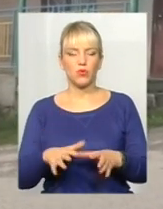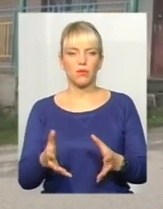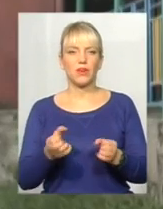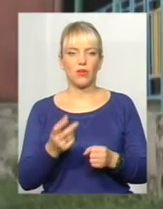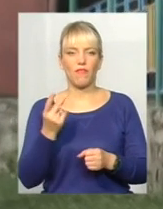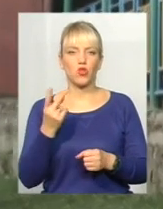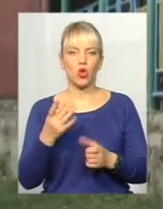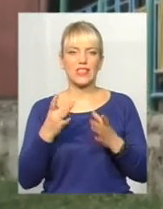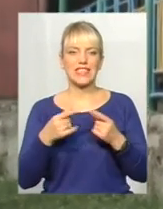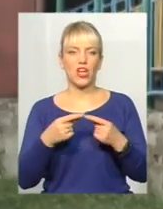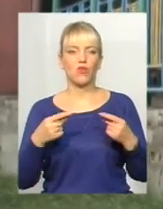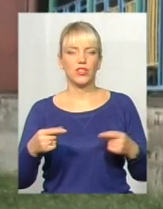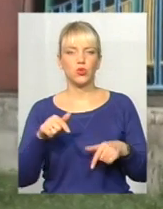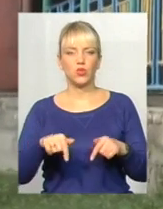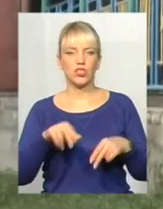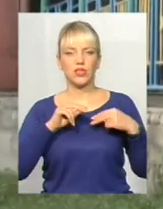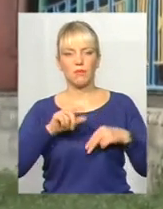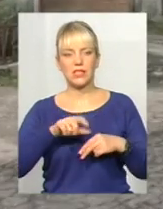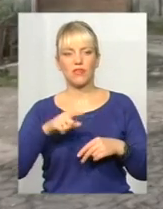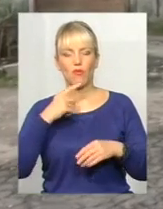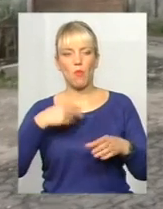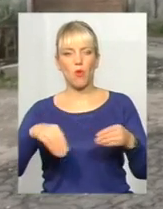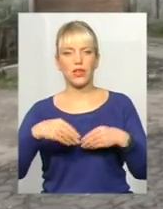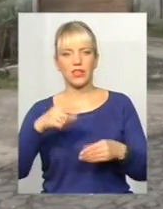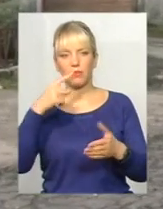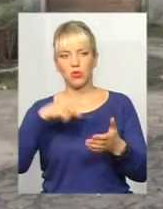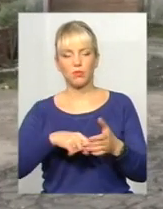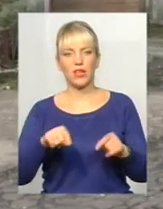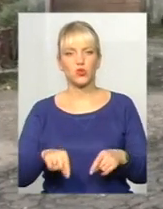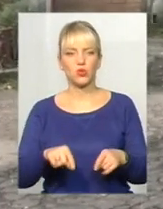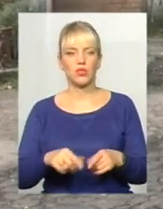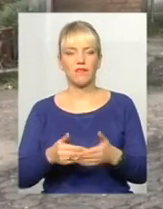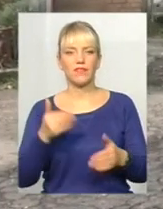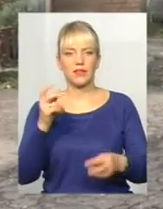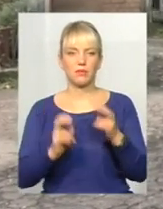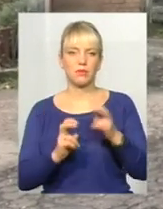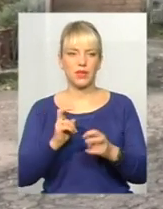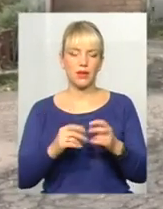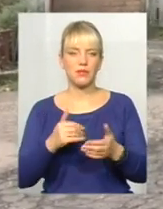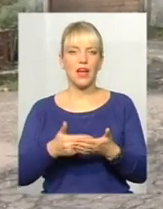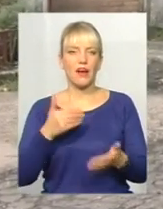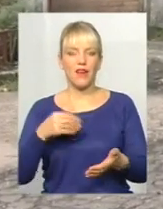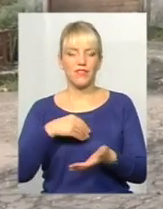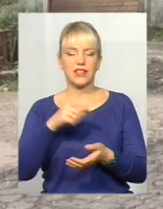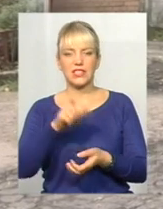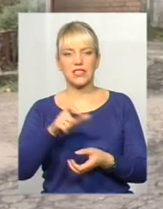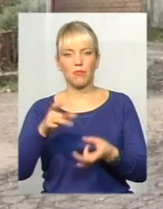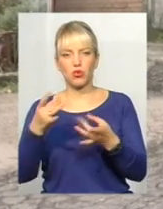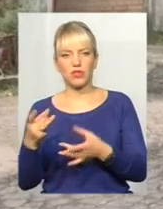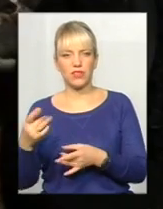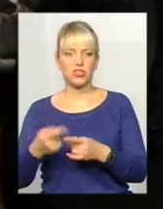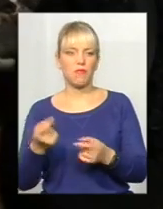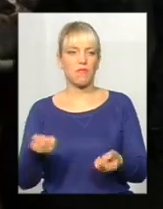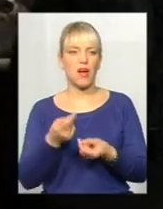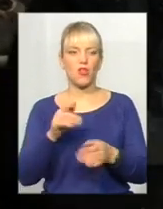вторсировини. Тутешні працівники кажуть, поліетилен потрапляє сюди з не більшого від підприємств. Від споживачів – мало, через малу